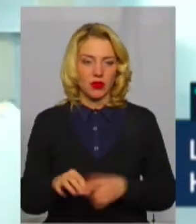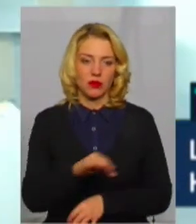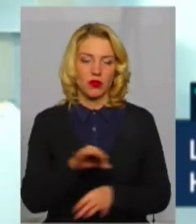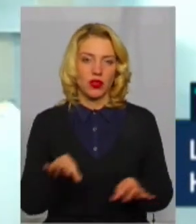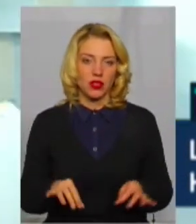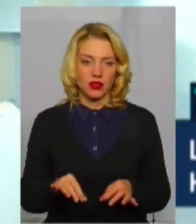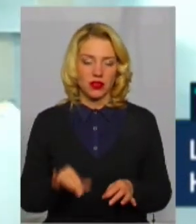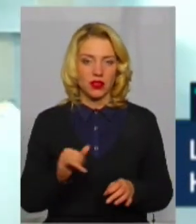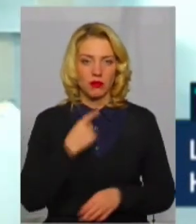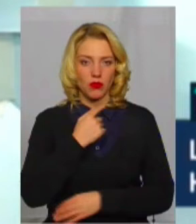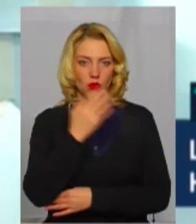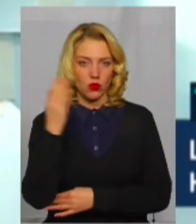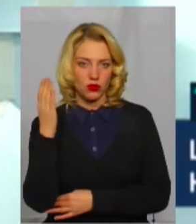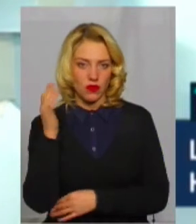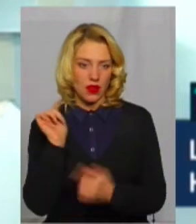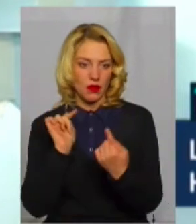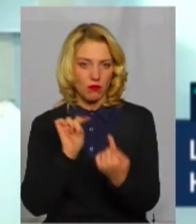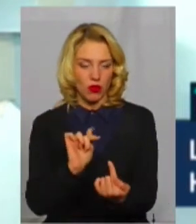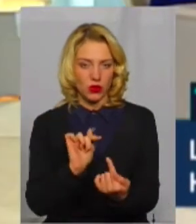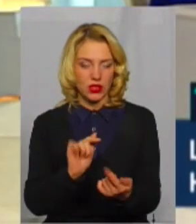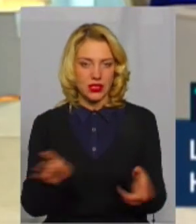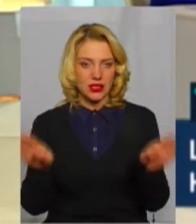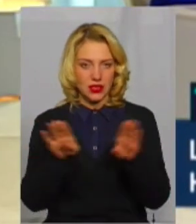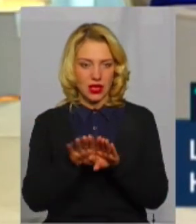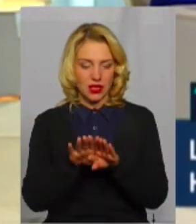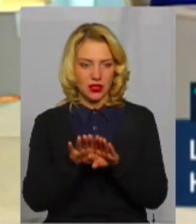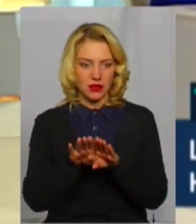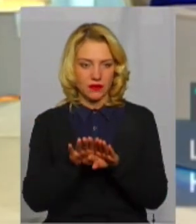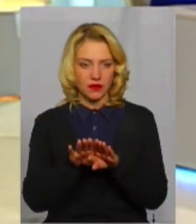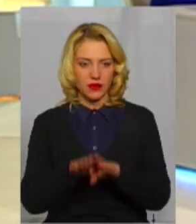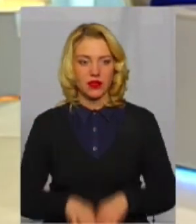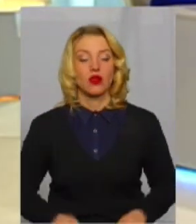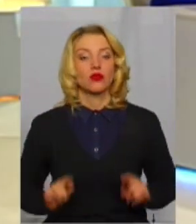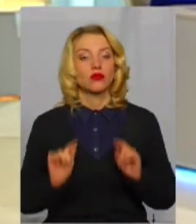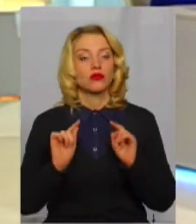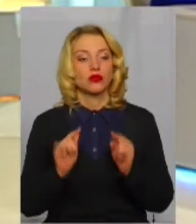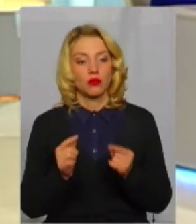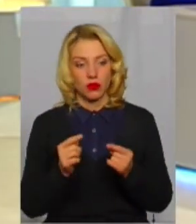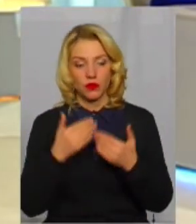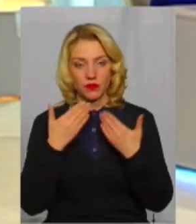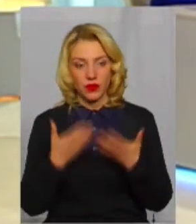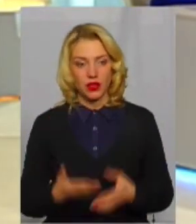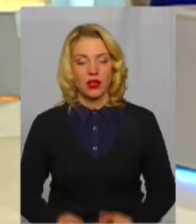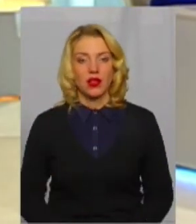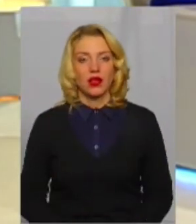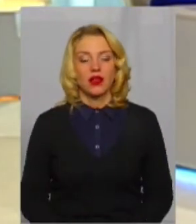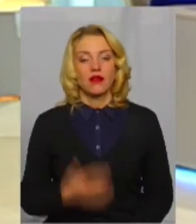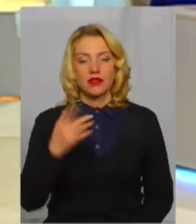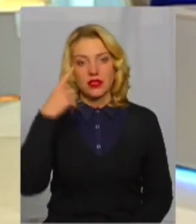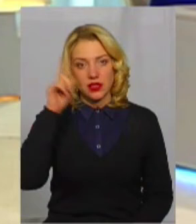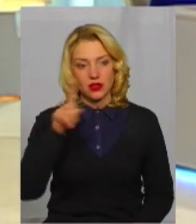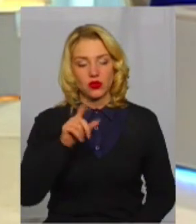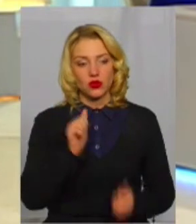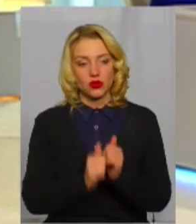і проголосували проти закриття. Чому? Ви знаєте, що кожен,